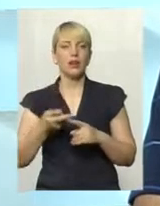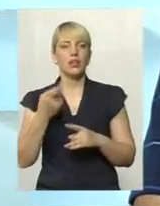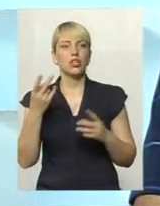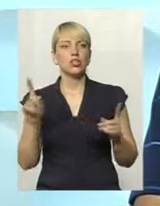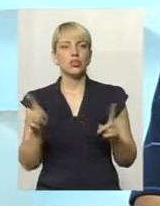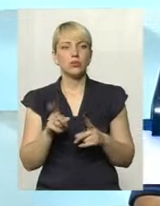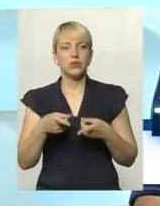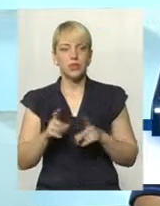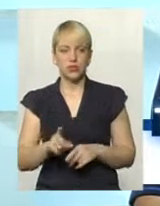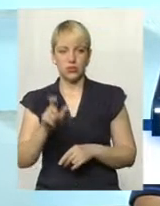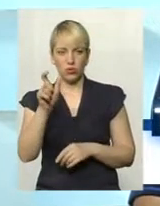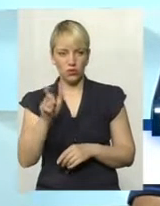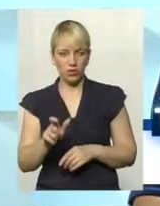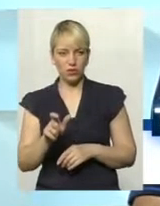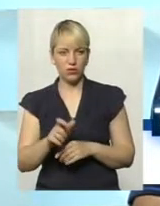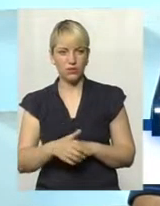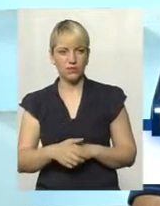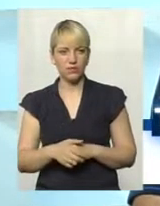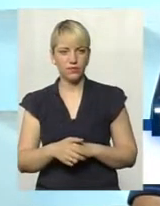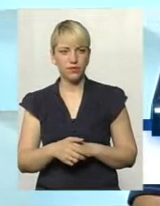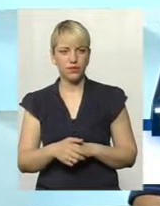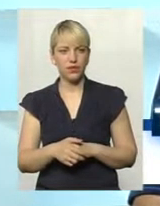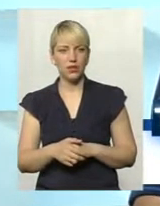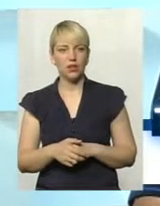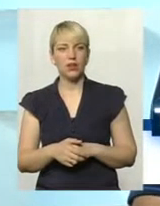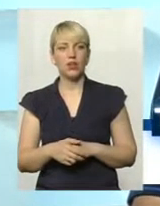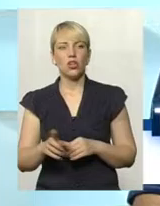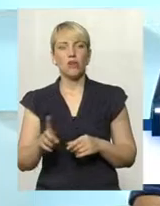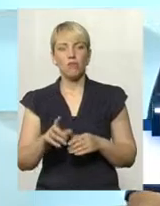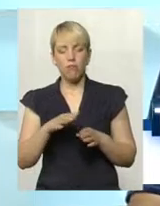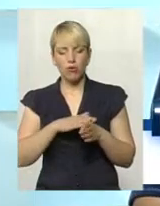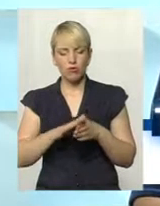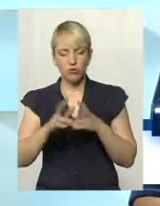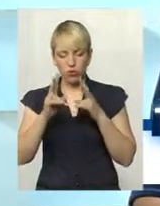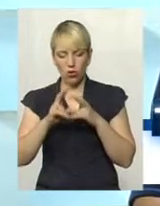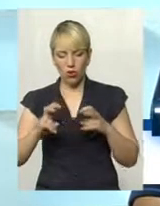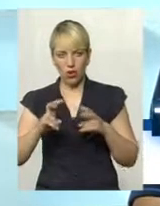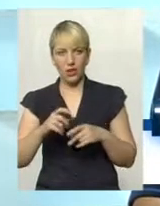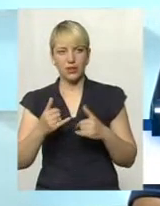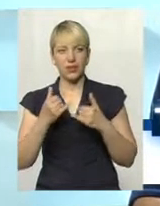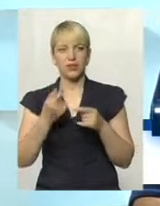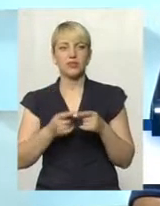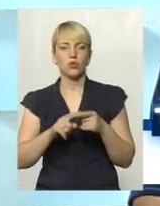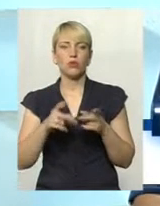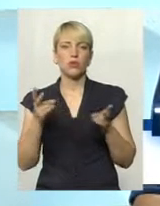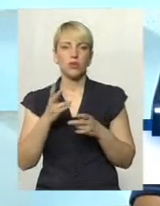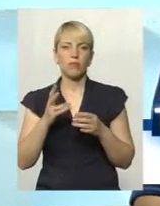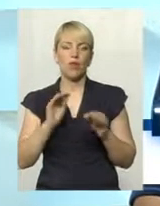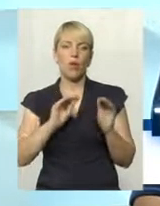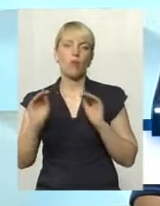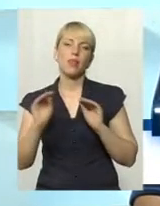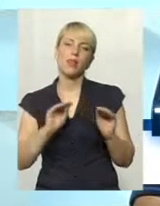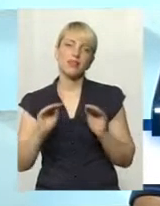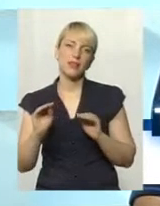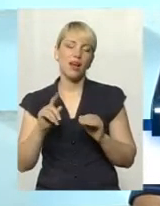людину поглиблено оглянути, для цього потрібно, по-перше, обладнання. Обладнання